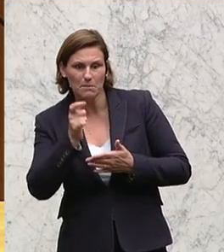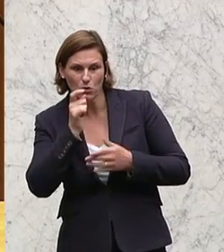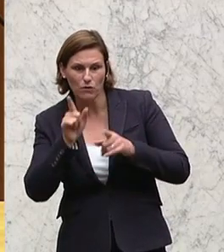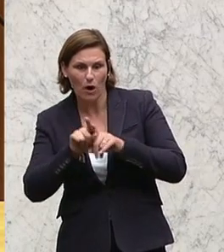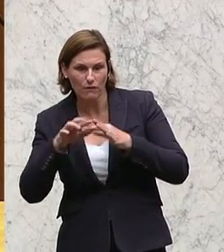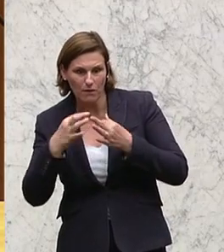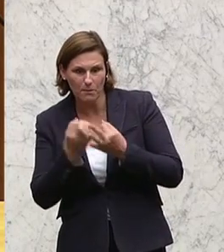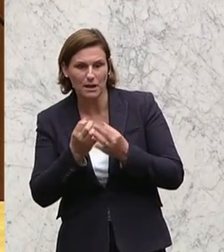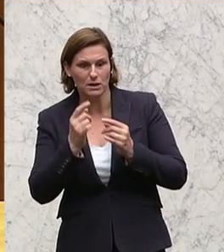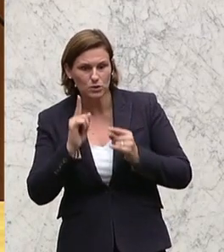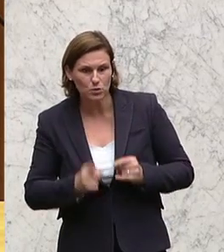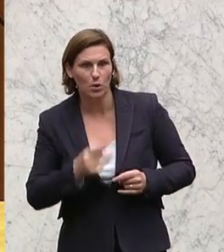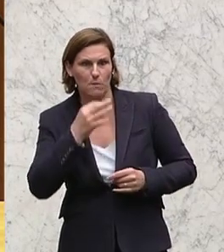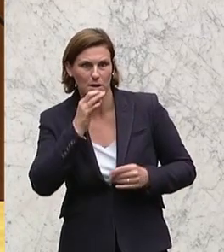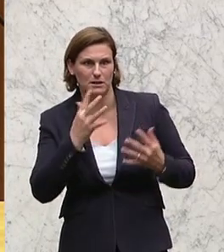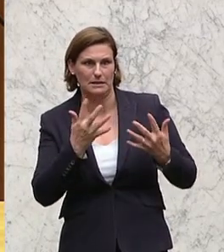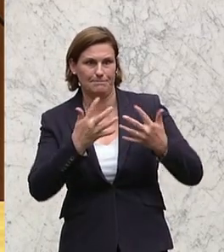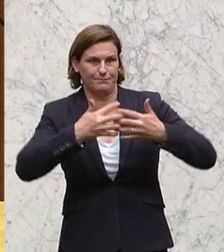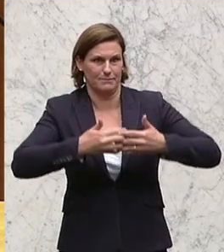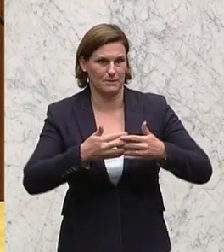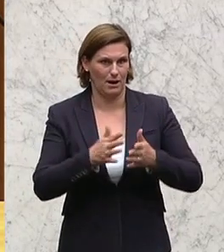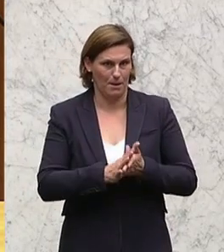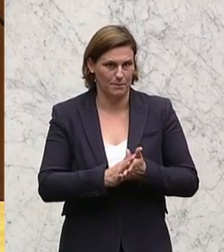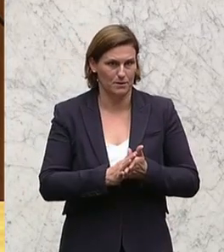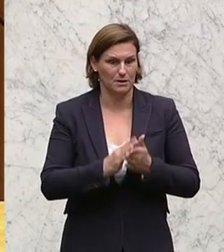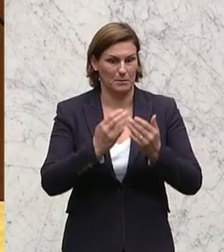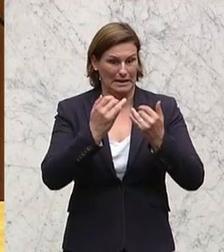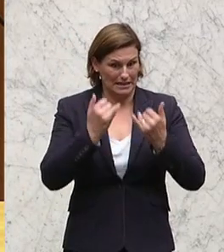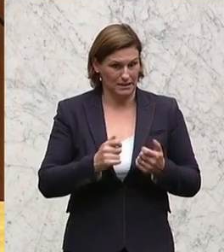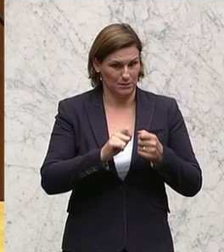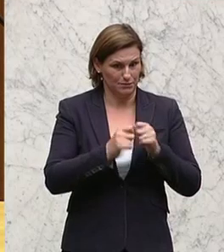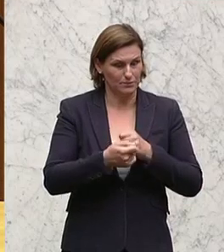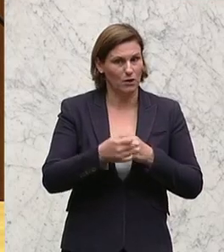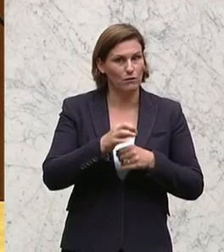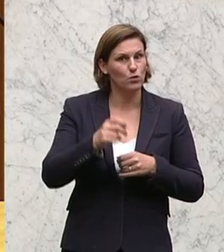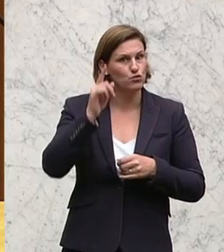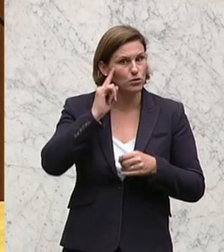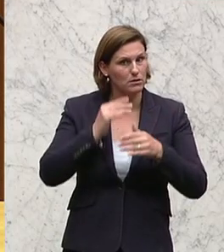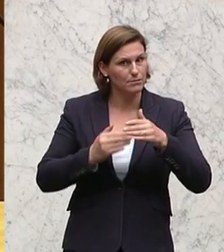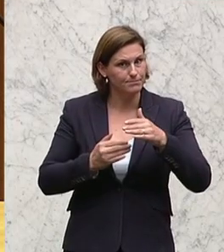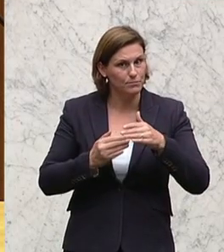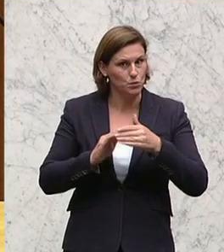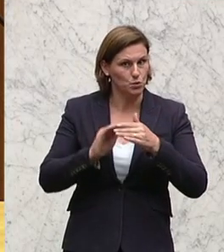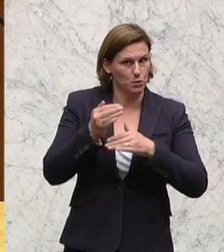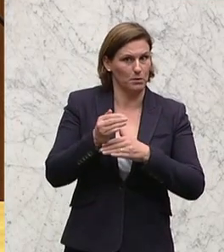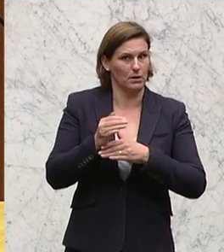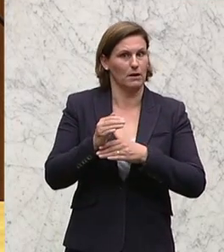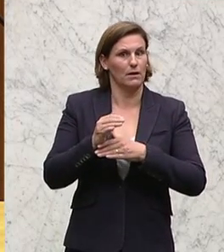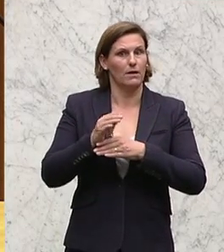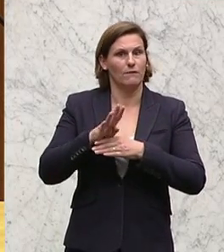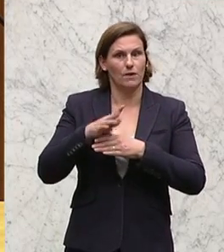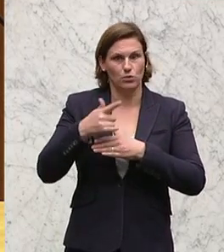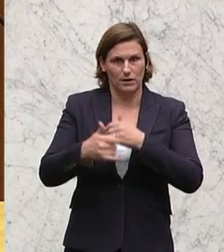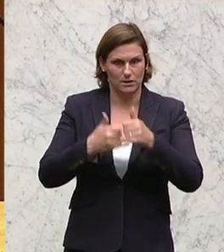Familie eingehen sollten. In der vorliegenden Novelle ist nun für die Studierenden ab 27 Jahren eine Erhöhung der